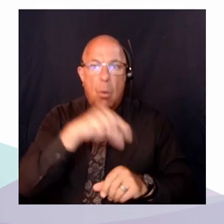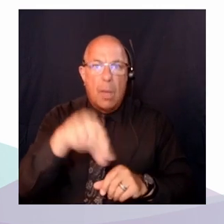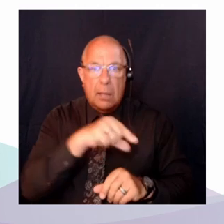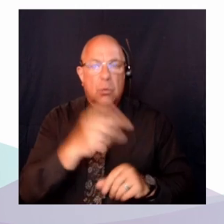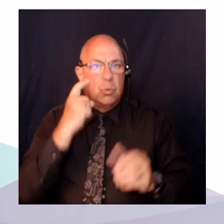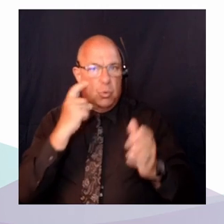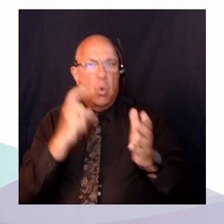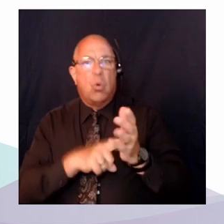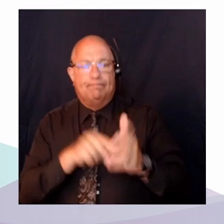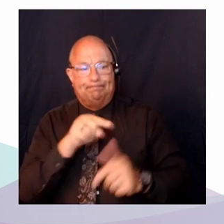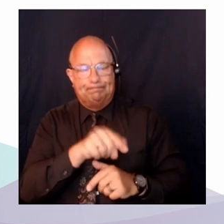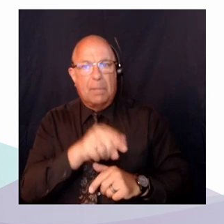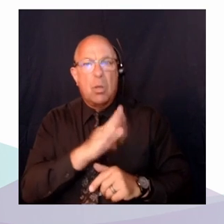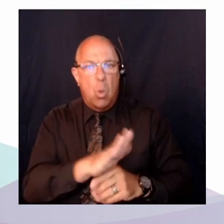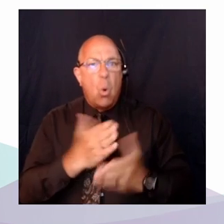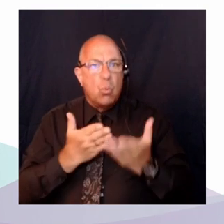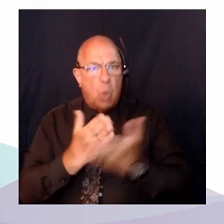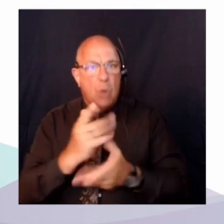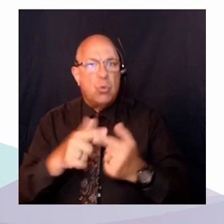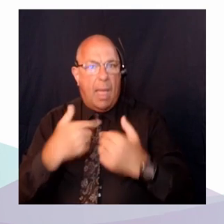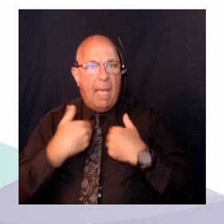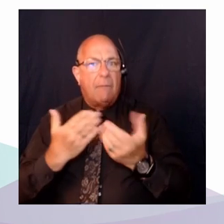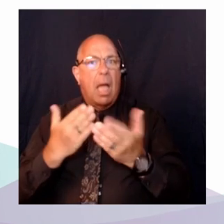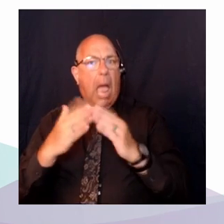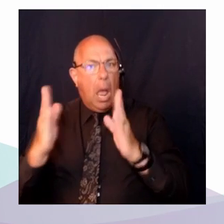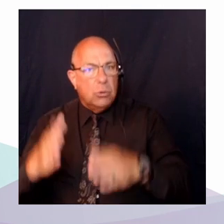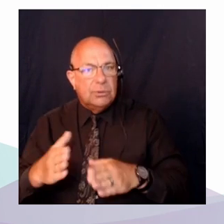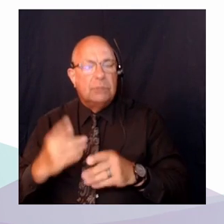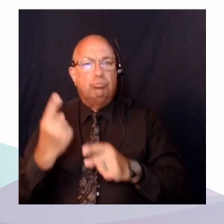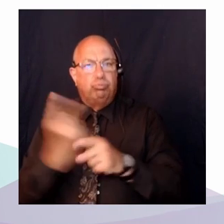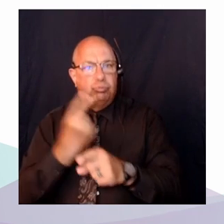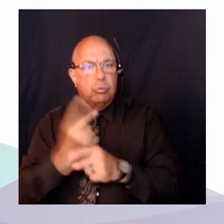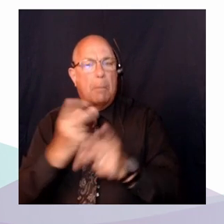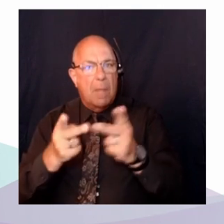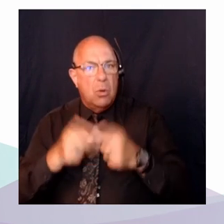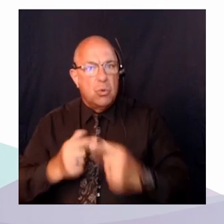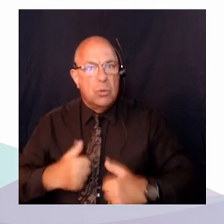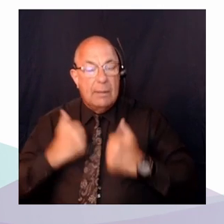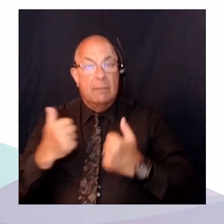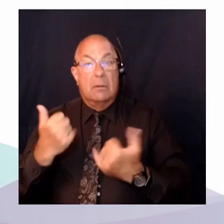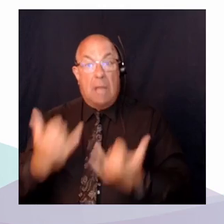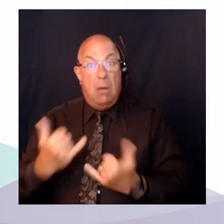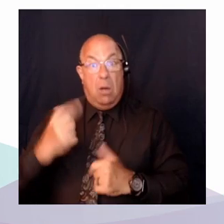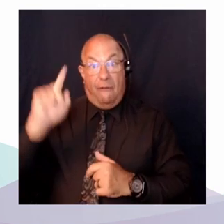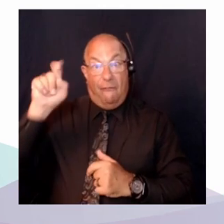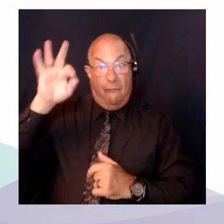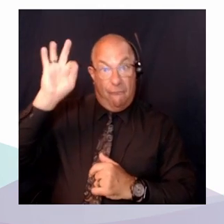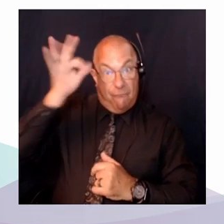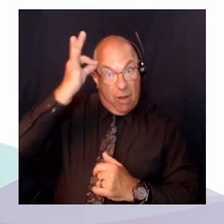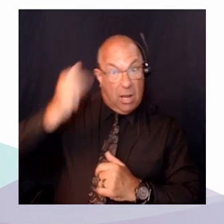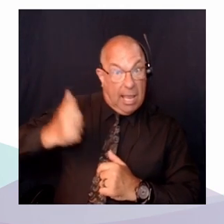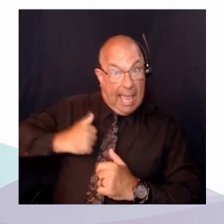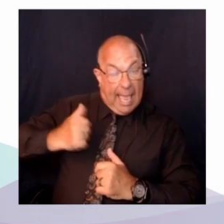existe présentement. Le Canada a adopté, le gouvernement fédéral a adopté une stratégie nationale sur le droit au logement, a